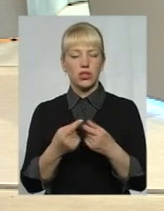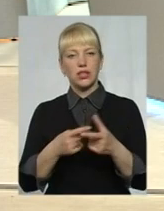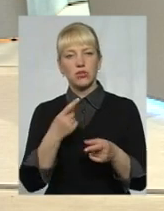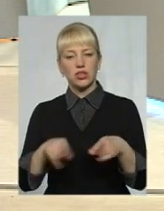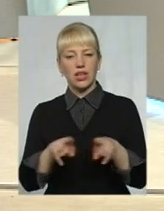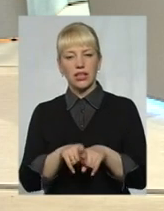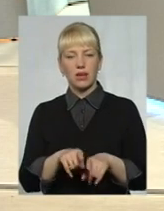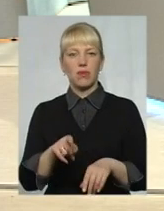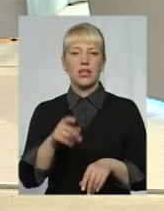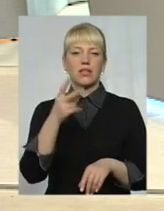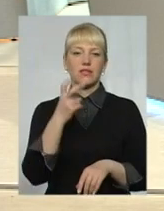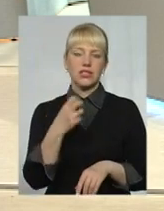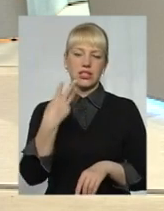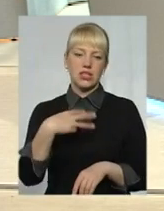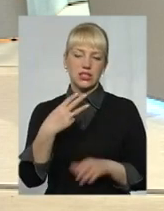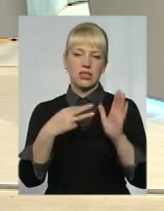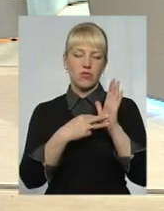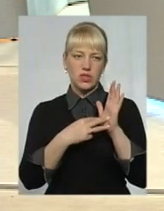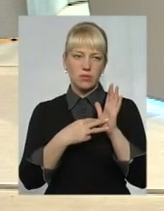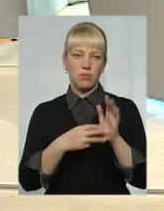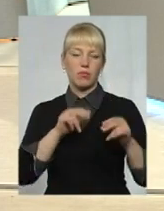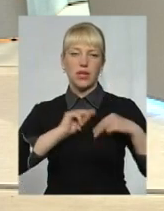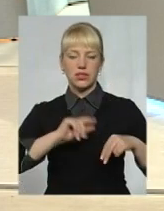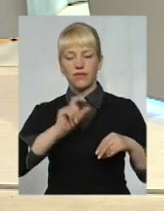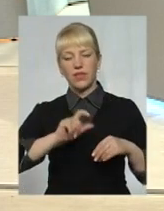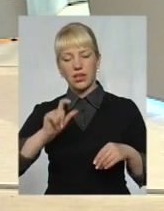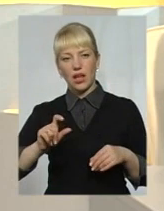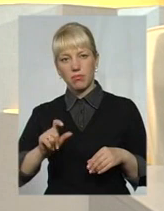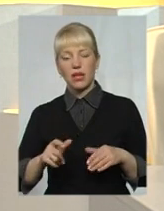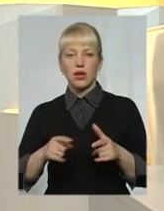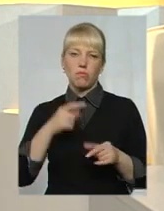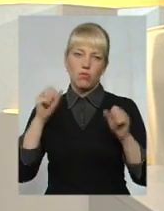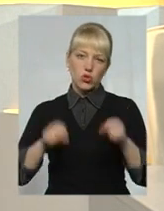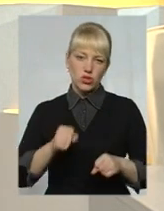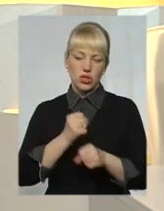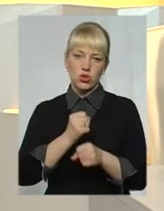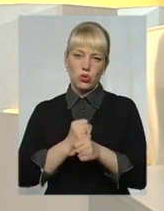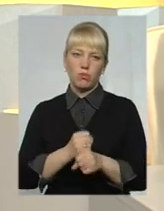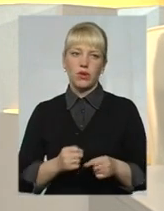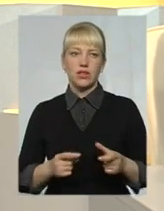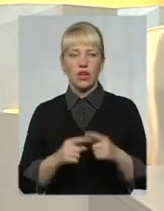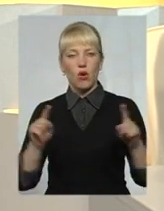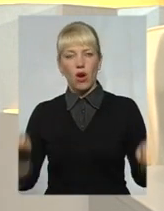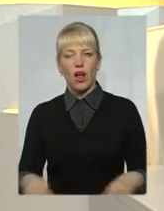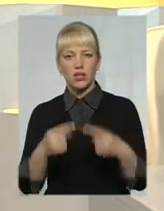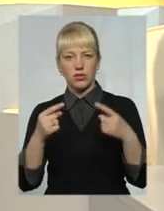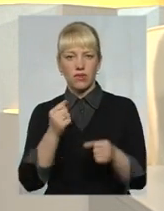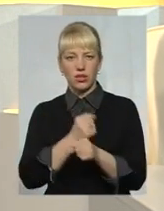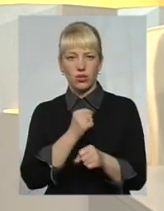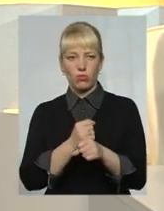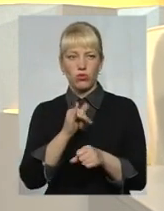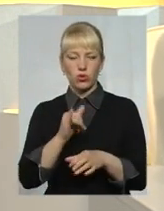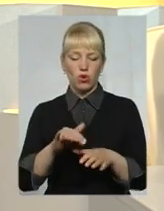237-8 працівниками можна щось зробити, принаймні організувати роботу в